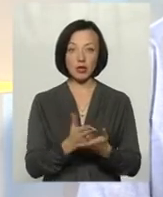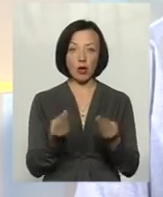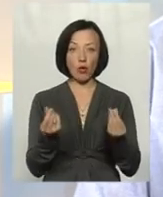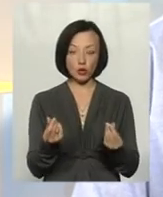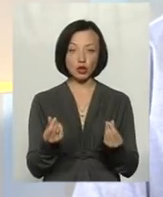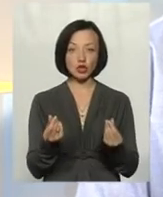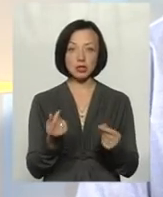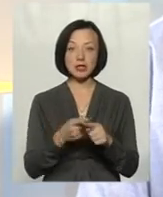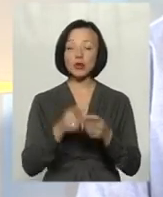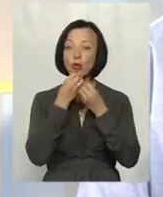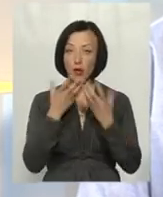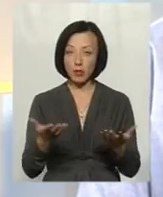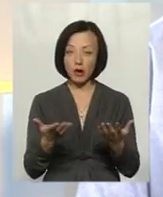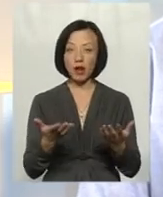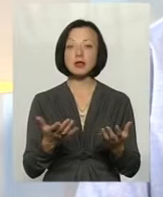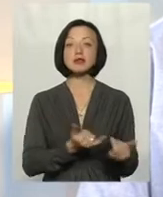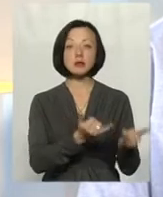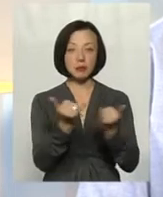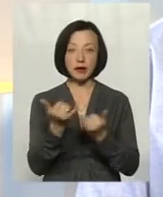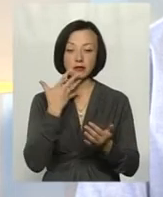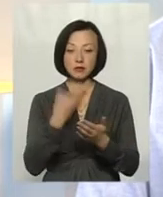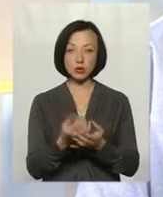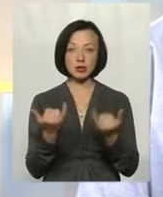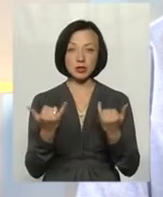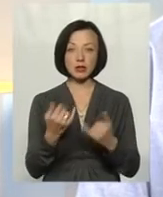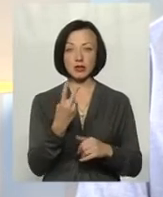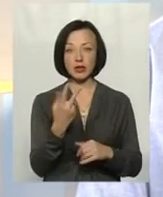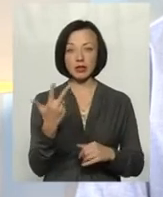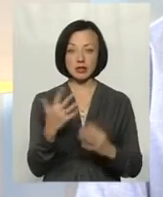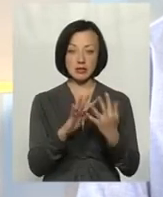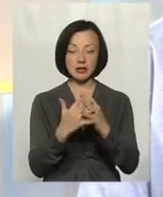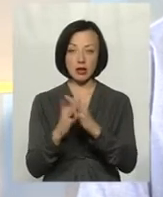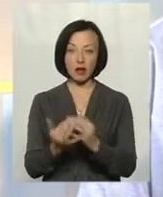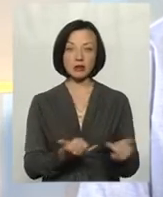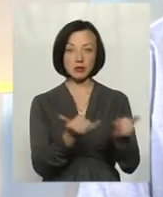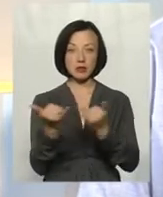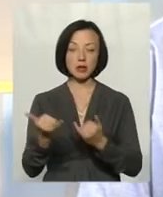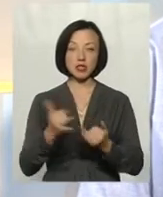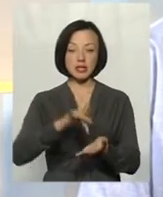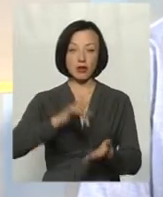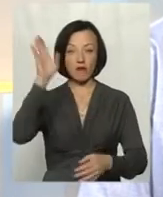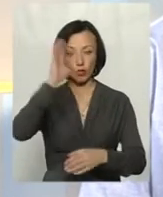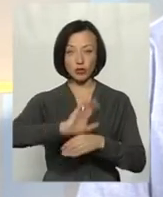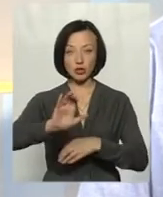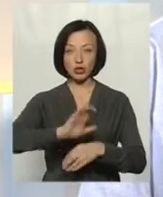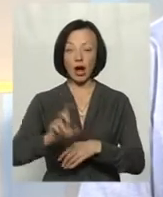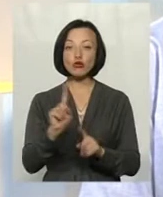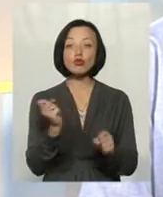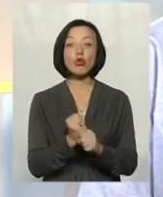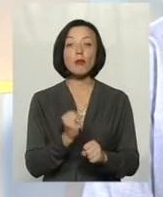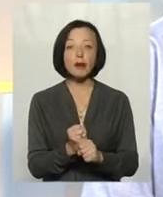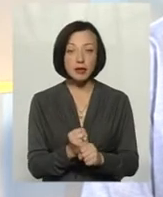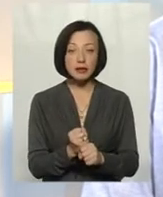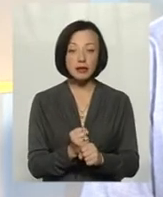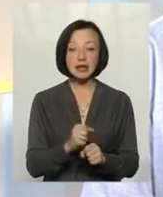кошти. Це добре. І вони забезпечують свої зараз два чи три населених пункти, забезпечують централізованим водопостачанням. Але що робити